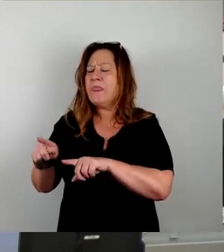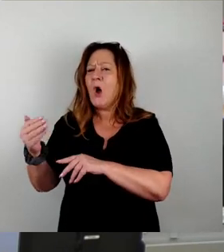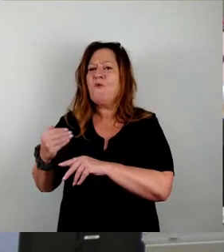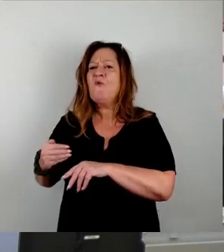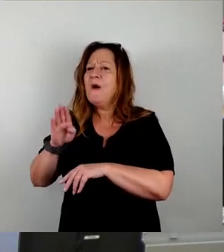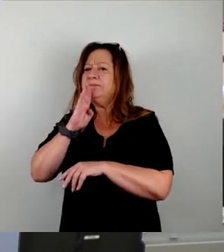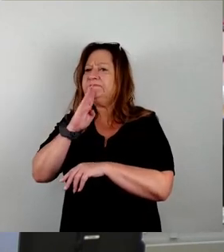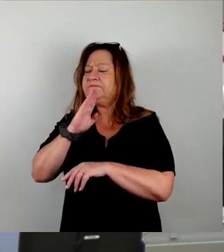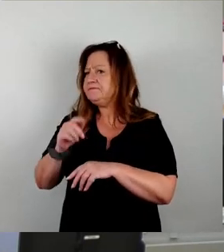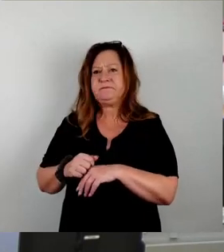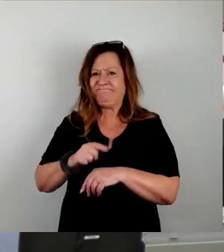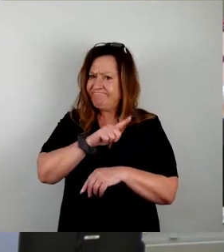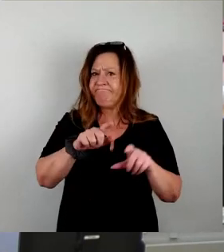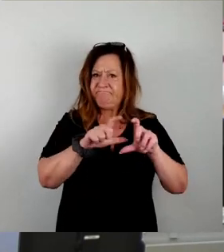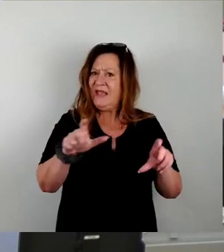es immer aktuell.